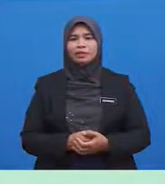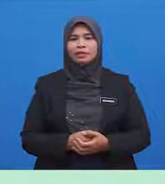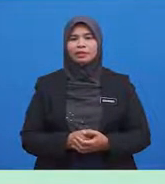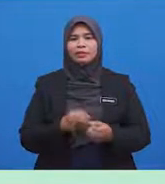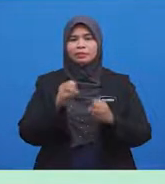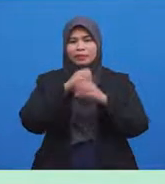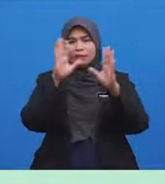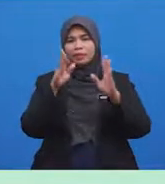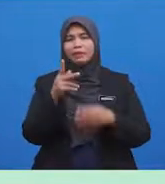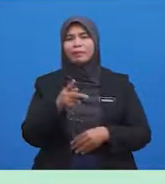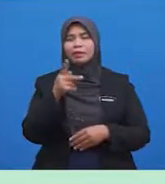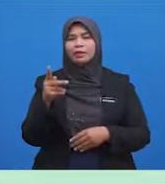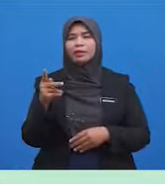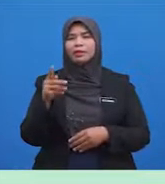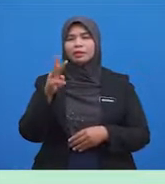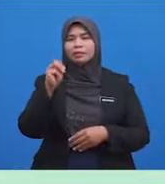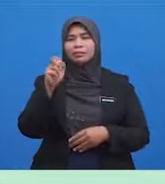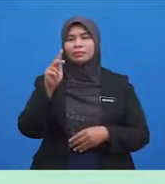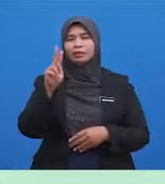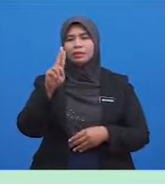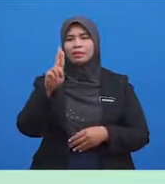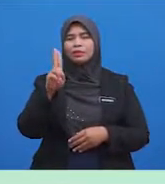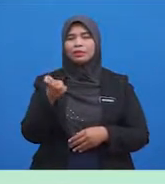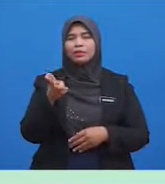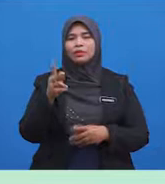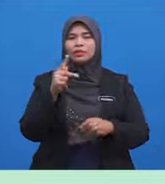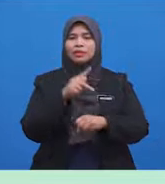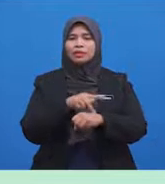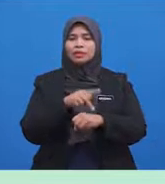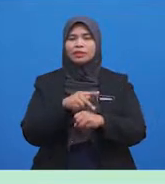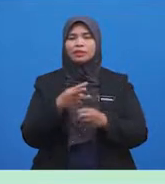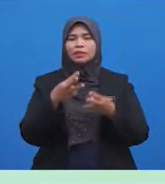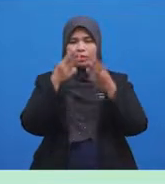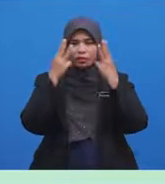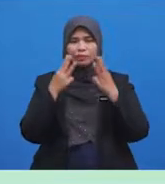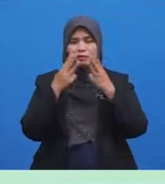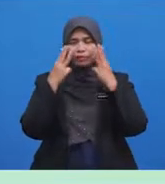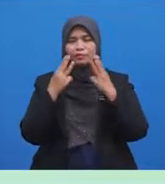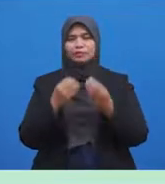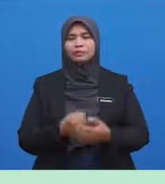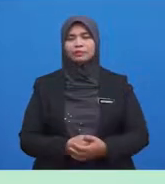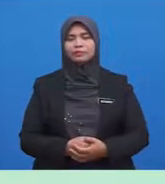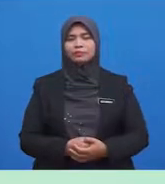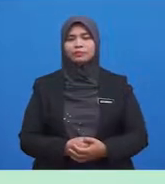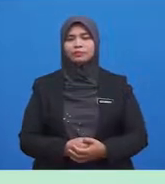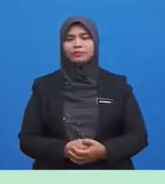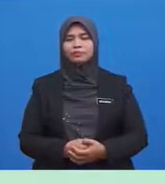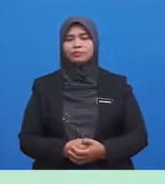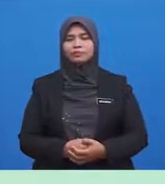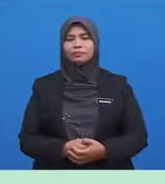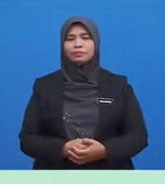menerangkan perkara-perkara makro ketika mengambil wuduk.